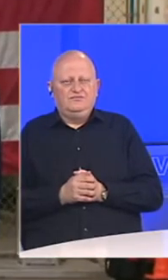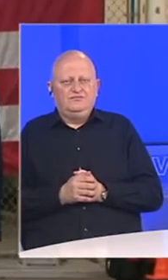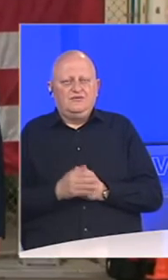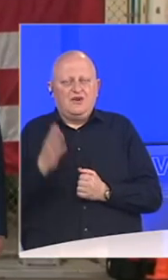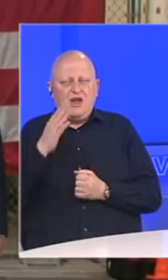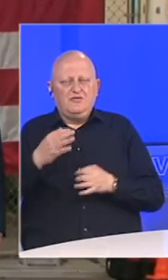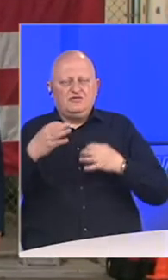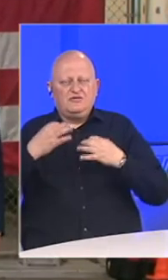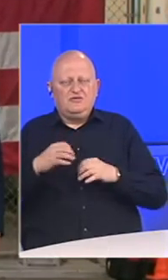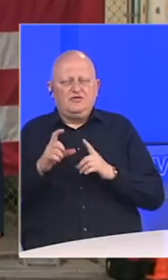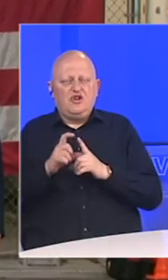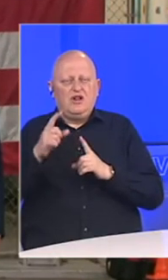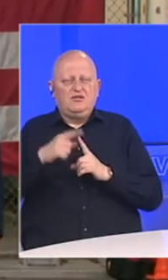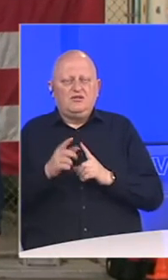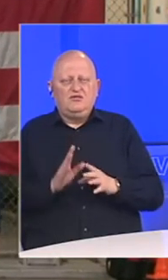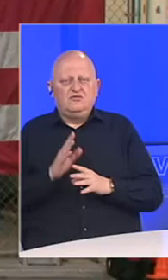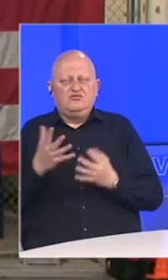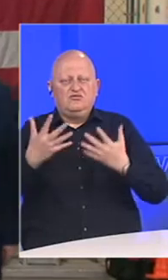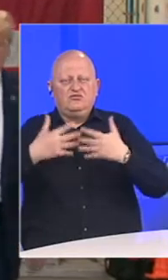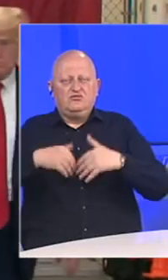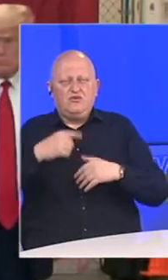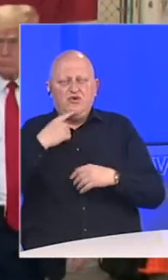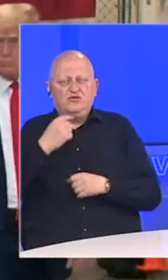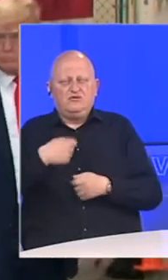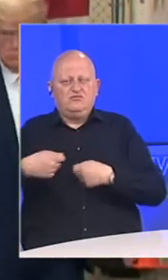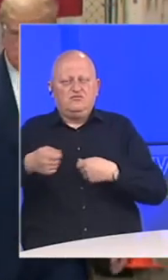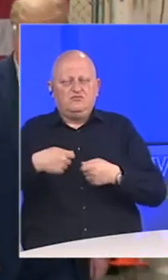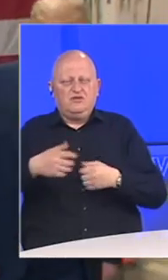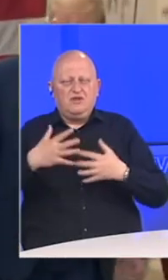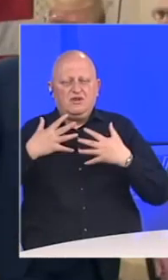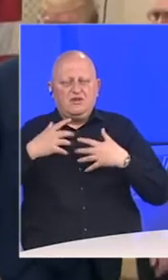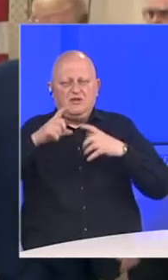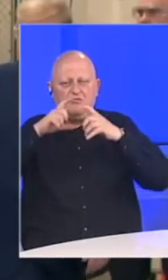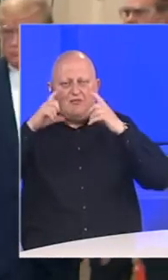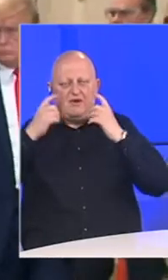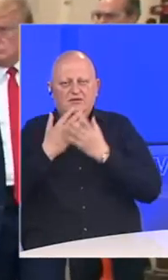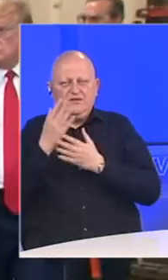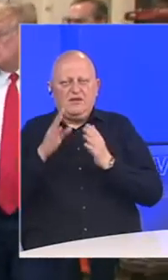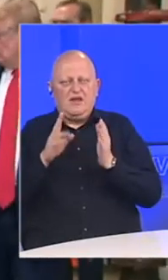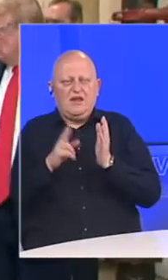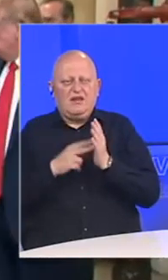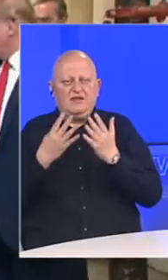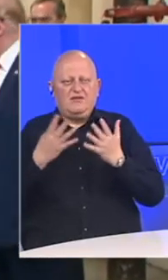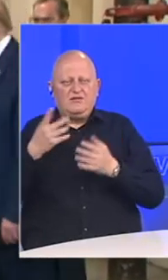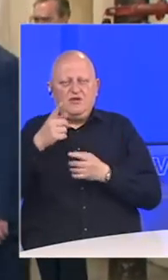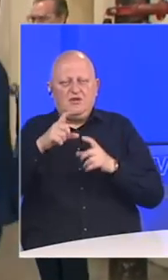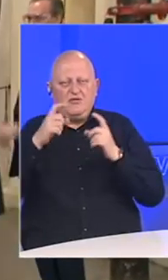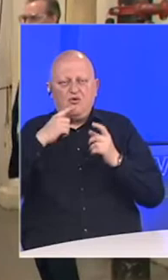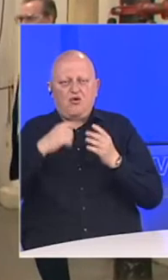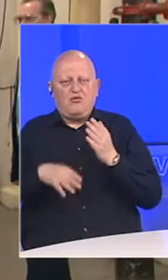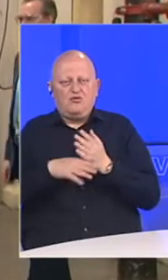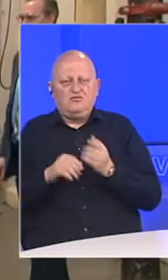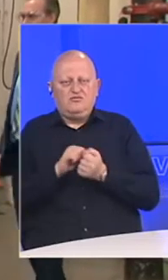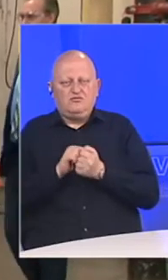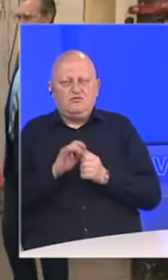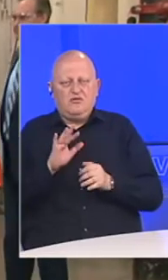Američki predsjednik Donald Trump posjetio je tvornicu u kojoj se proizvode zaštitne maske N95. Baš one maske koje pomažu u